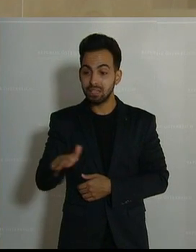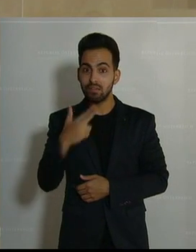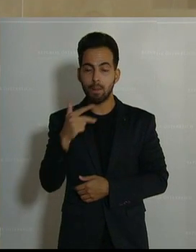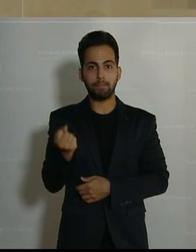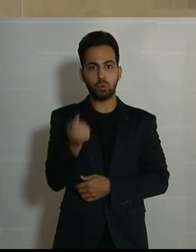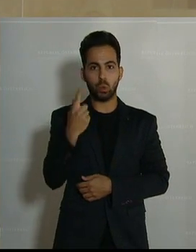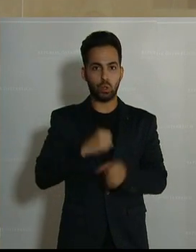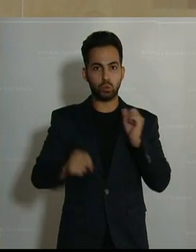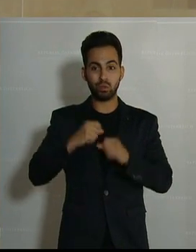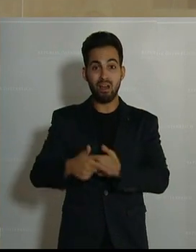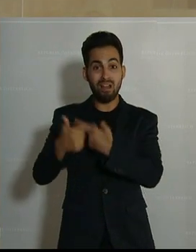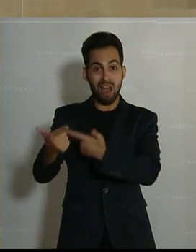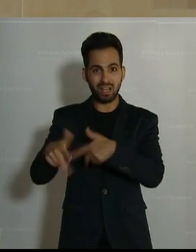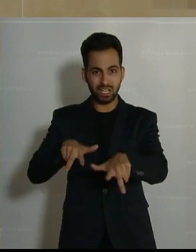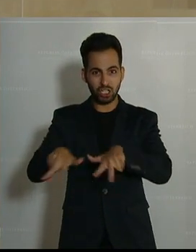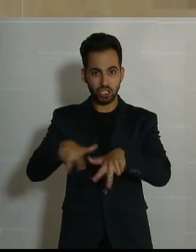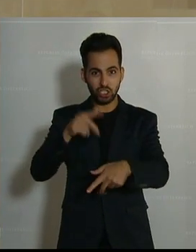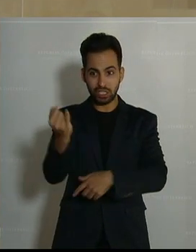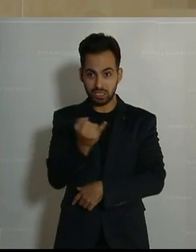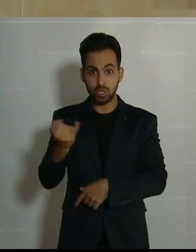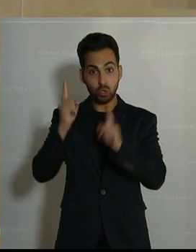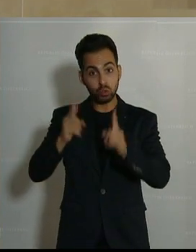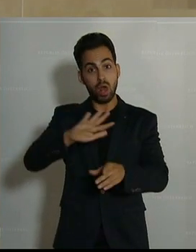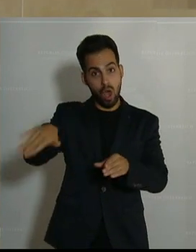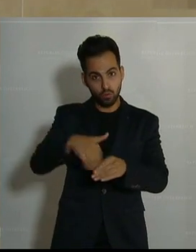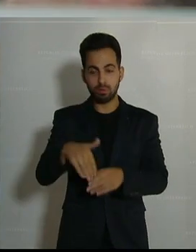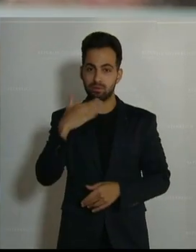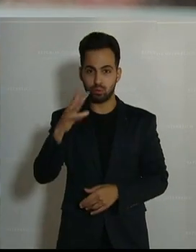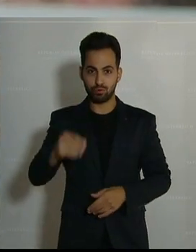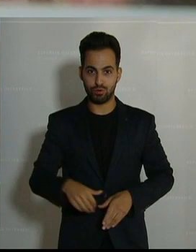aus Lagern auf den griechischen Inseln aufzunehmen. Danke.